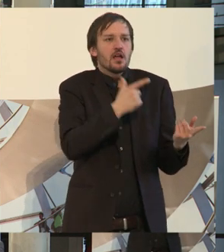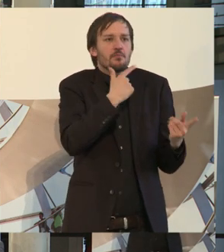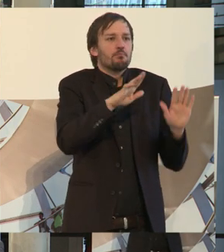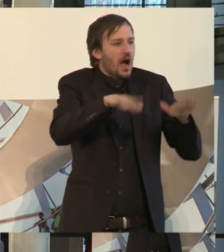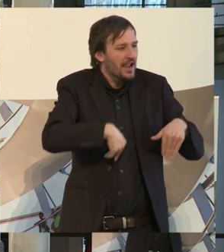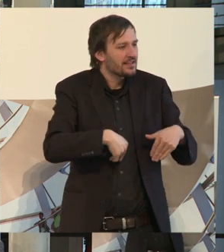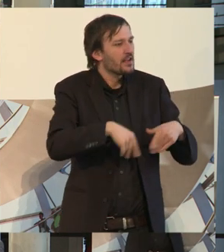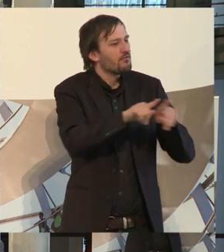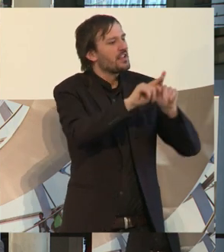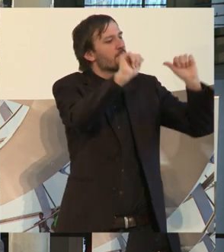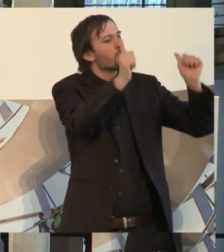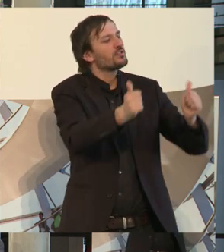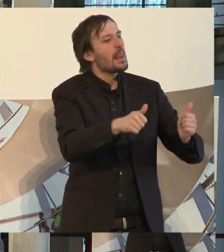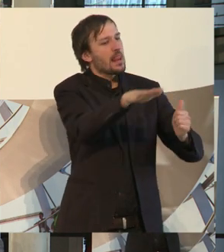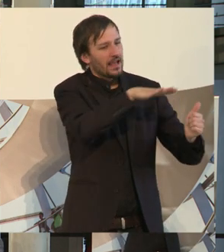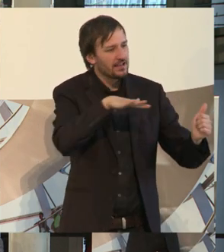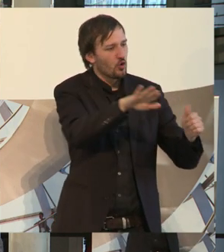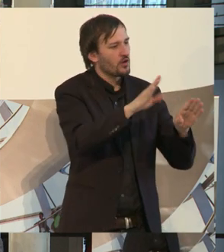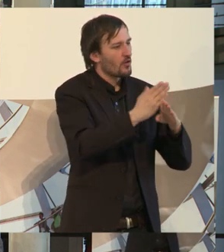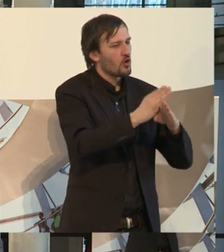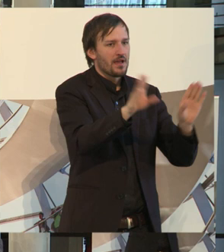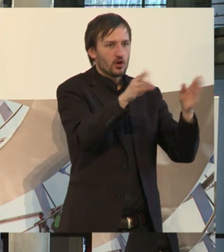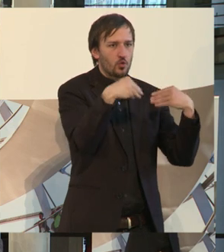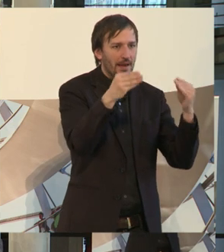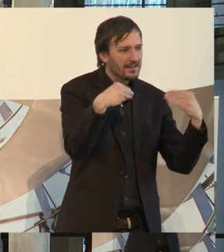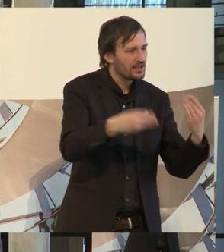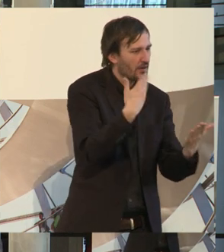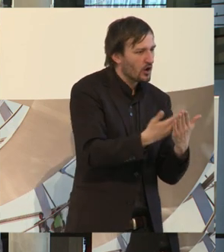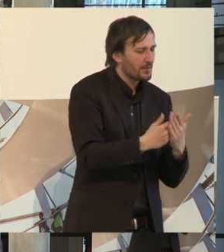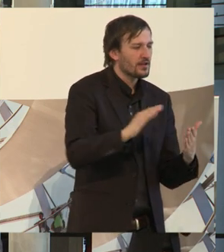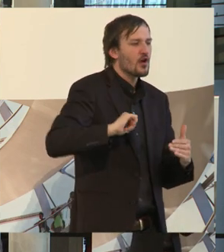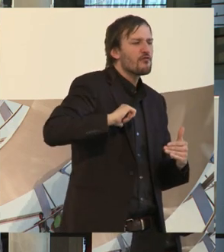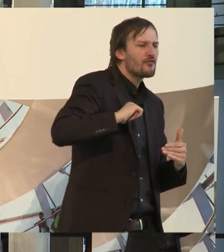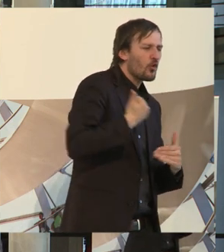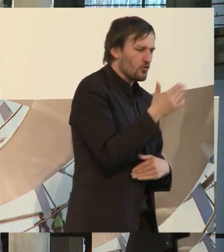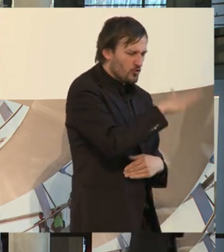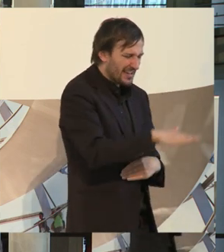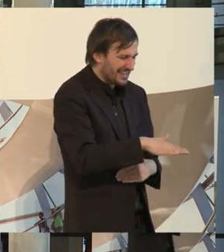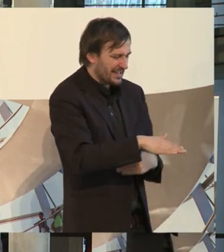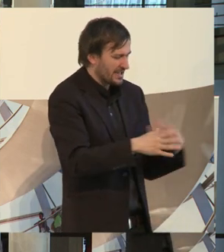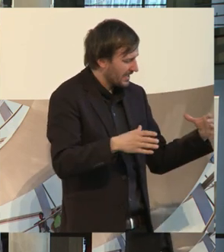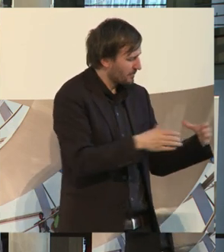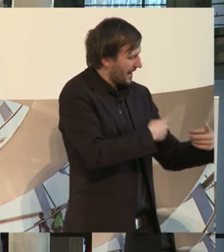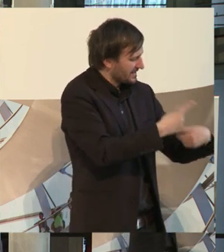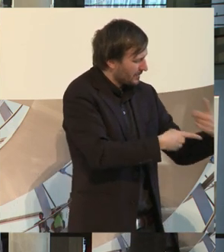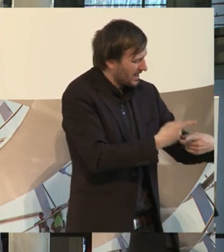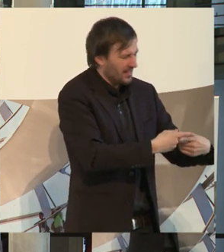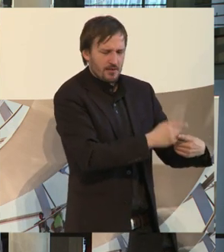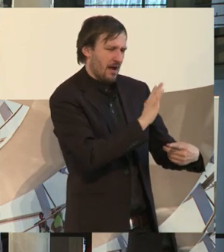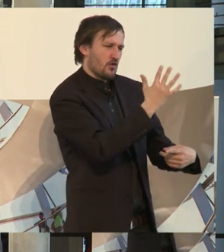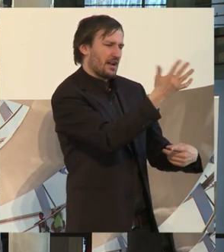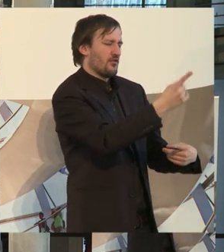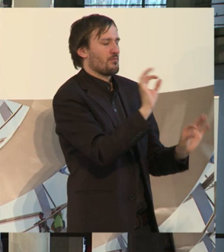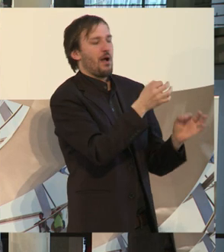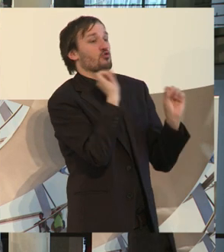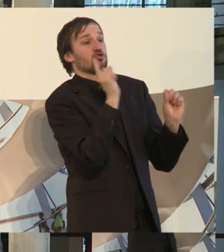Verfügung stehen. Zu den qualitativen Argumenten des frühkindlichen gemeinsamen Lernen will ich gar nicht darauf eingehen. Wir haben seit sechs Jahren